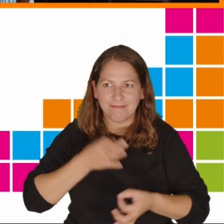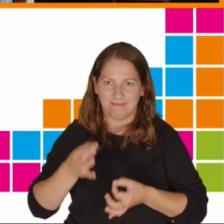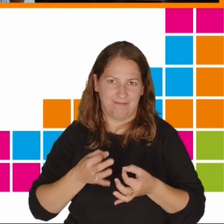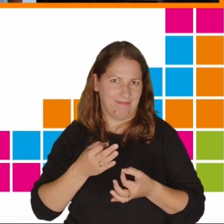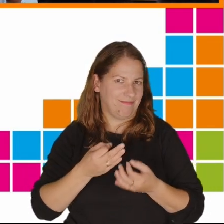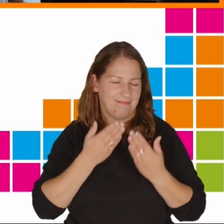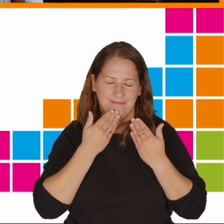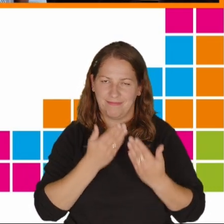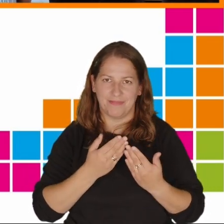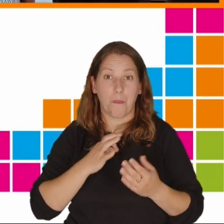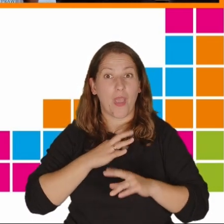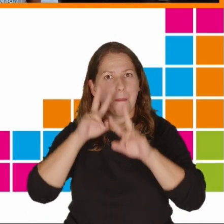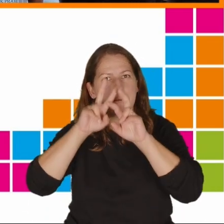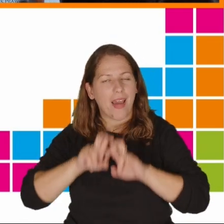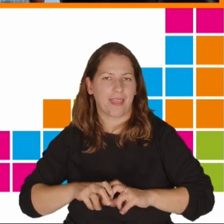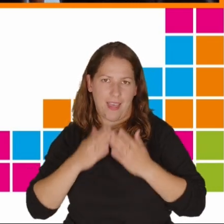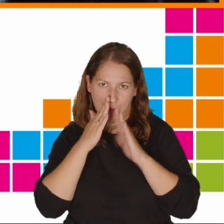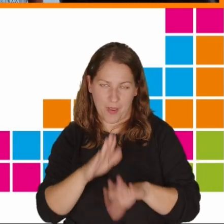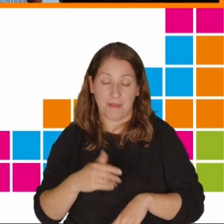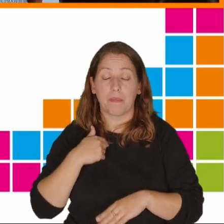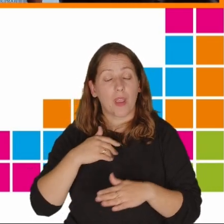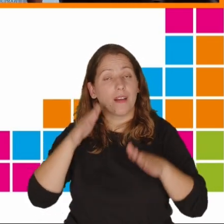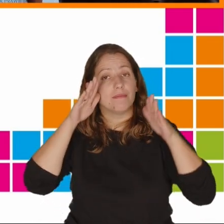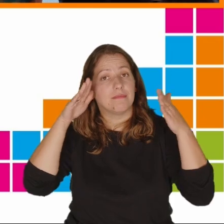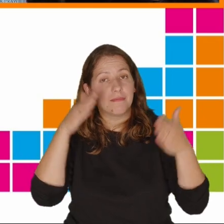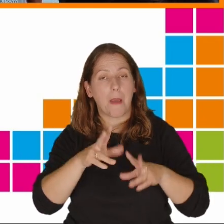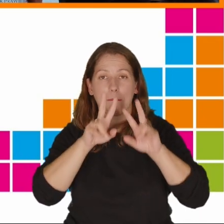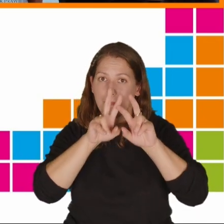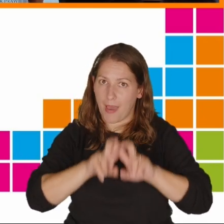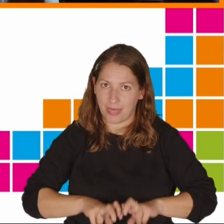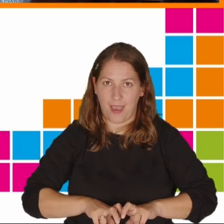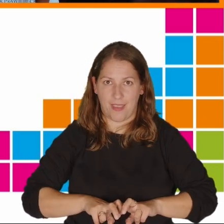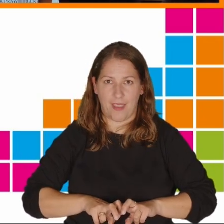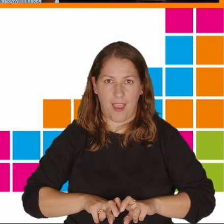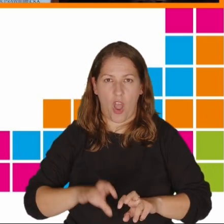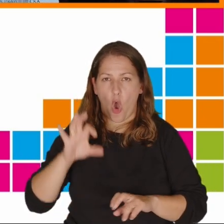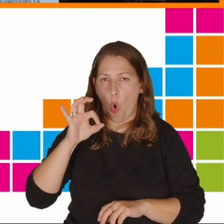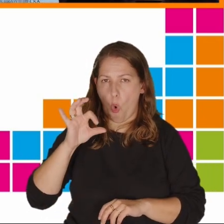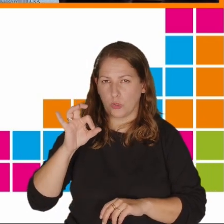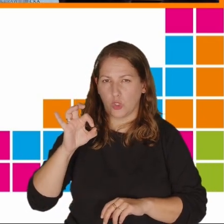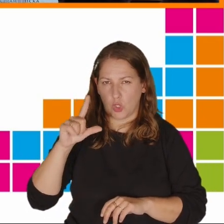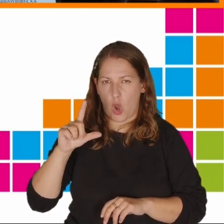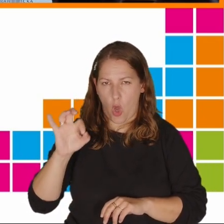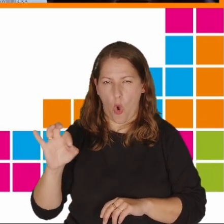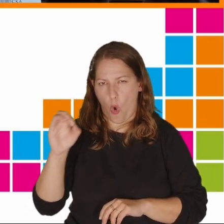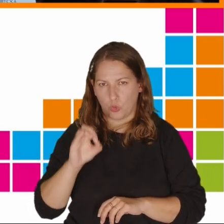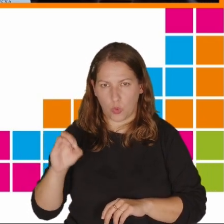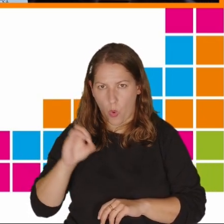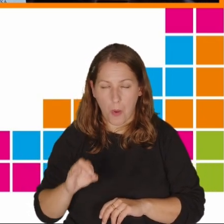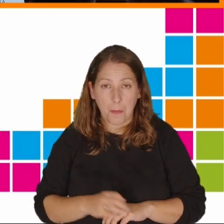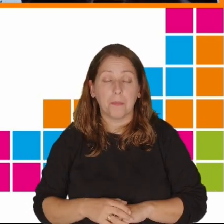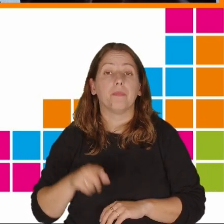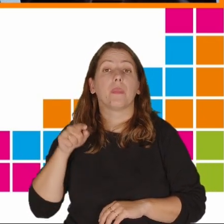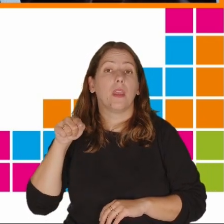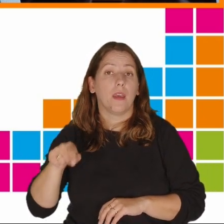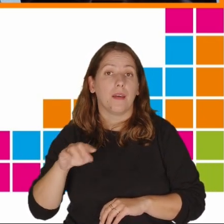moimi badaniami, ponieważ zajmuję się badaniami w Oslo i w